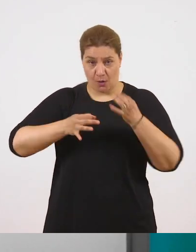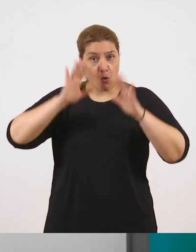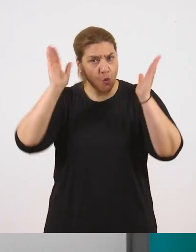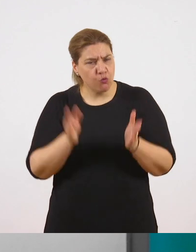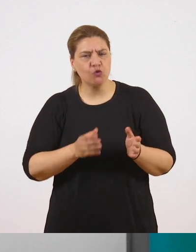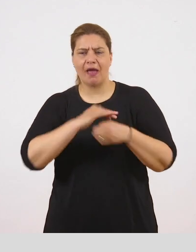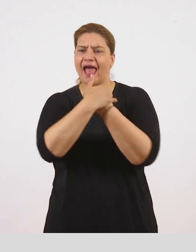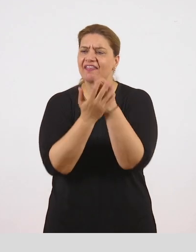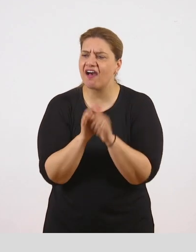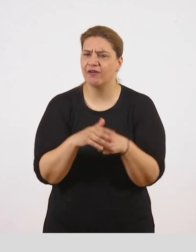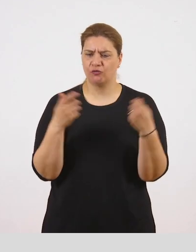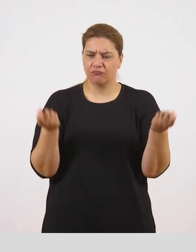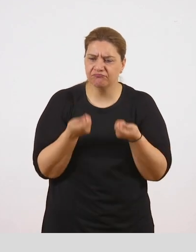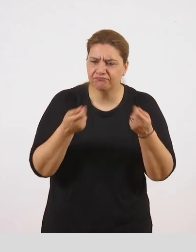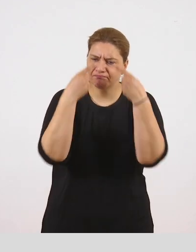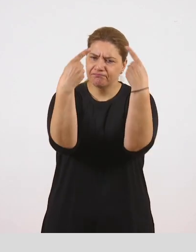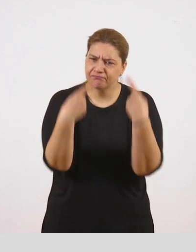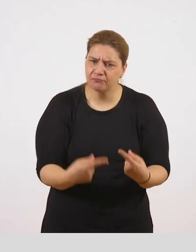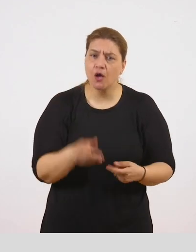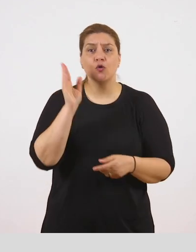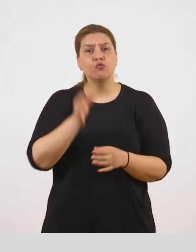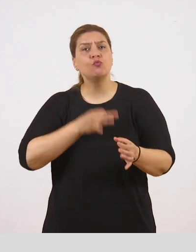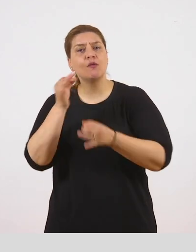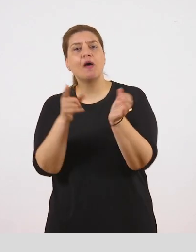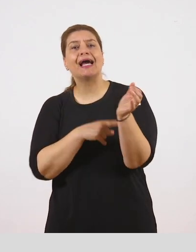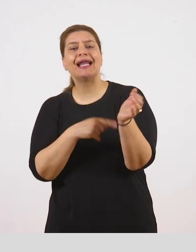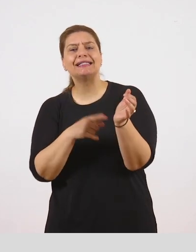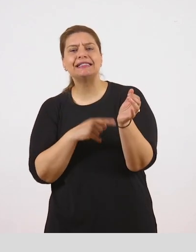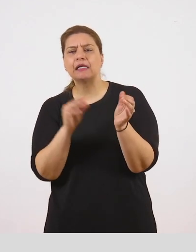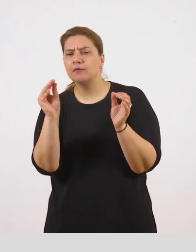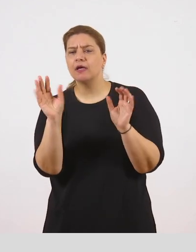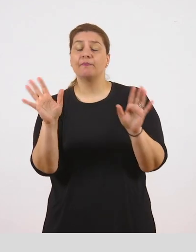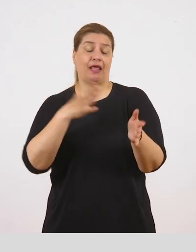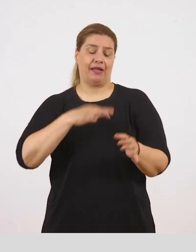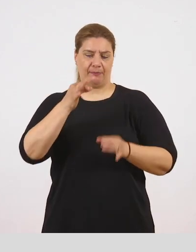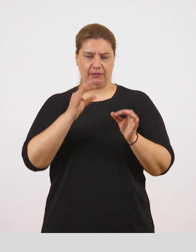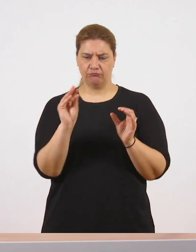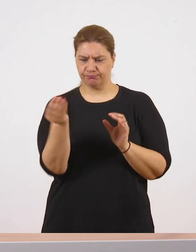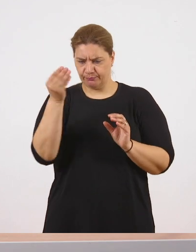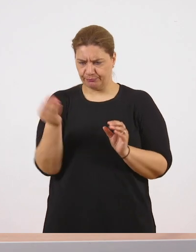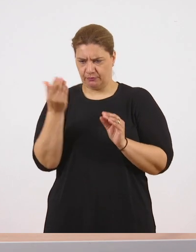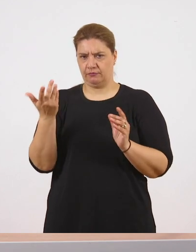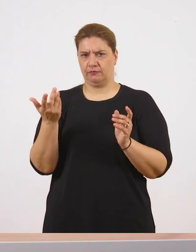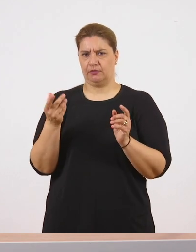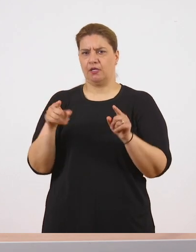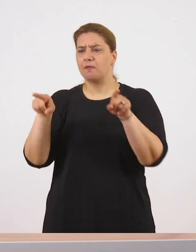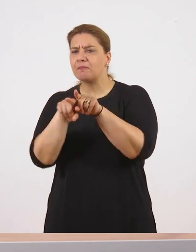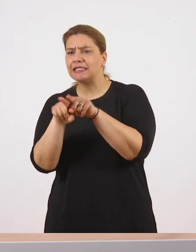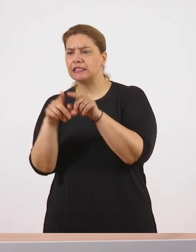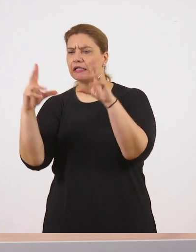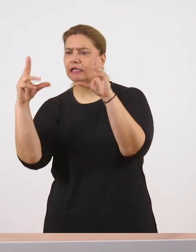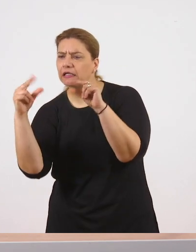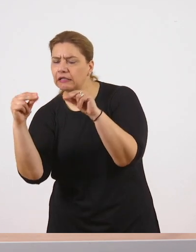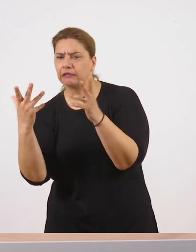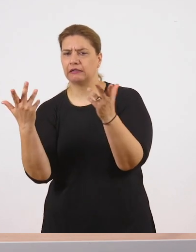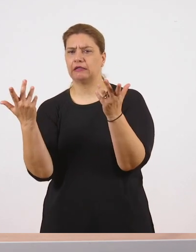τα ενδιαφέροντα. Μπορούμε όμως να μιλήσουμε και για χαρακτηριστικά επεισόδια, δηλαδή περιστατικά που δείχνουν τον χαρακτήρα